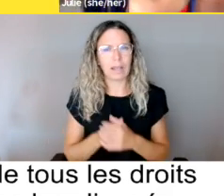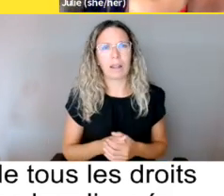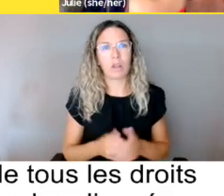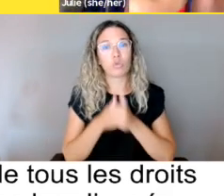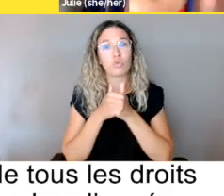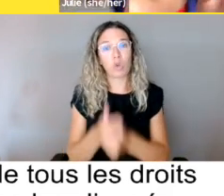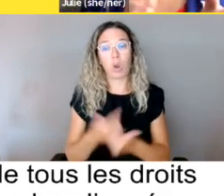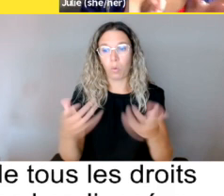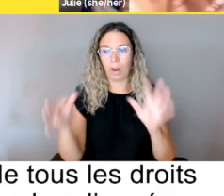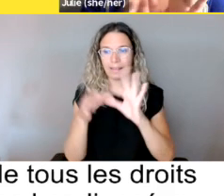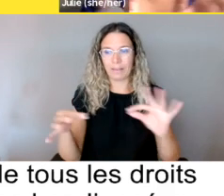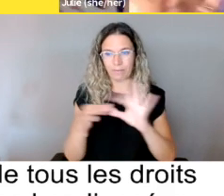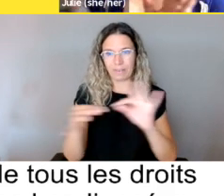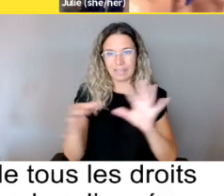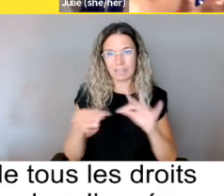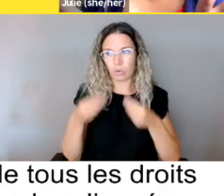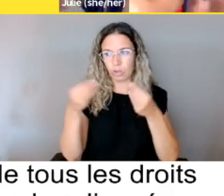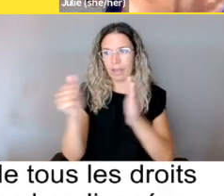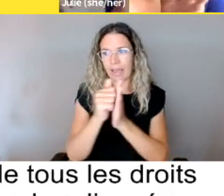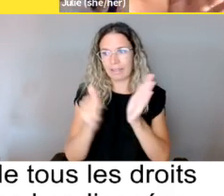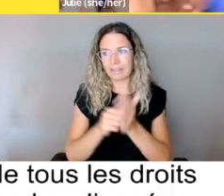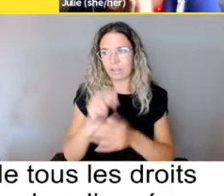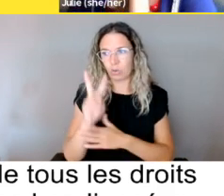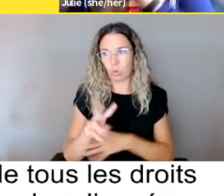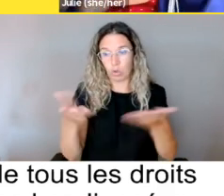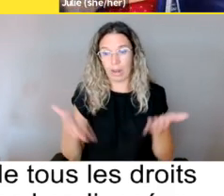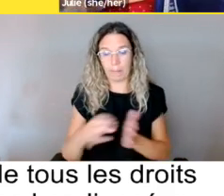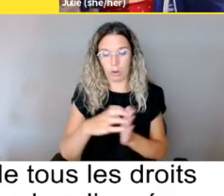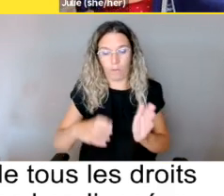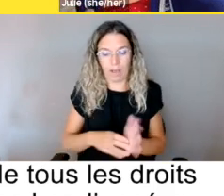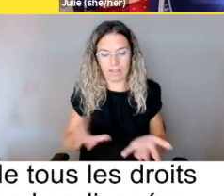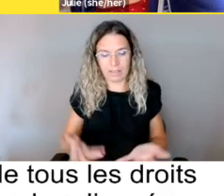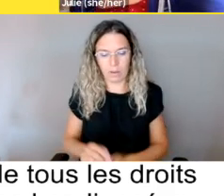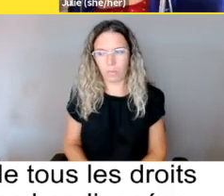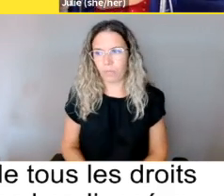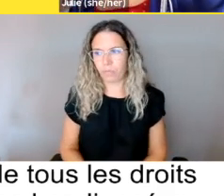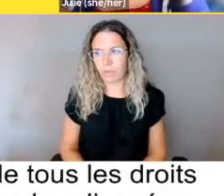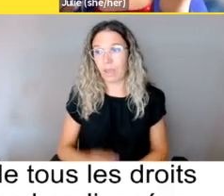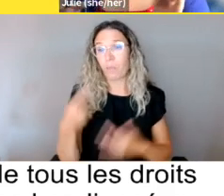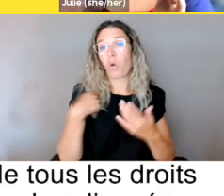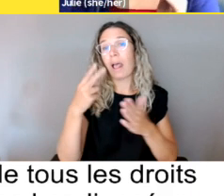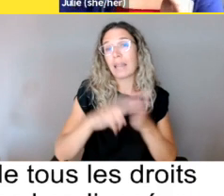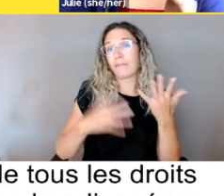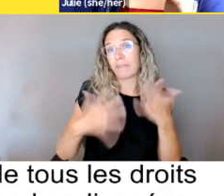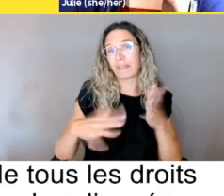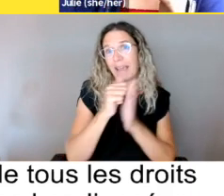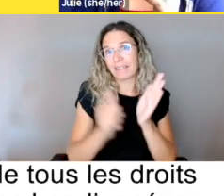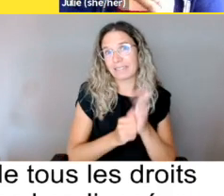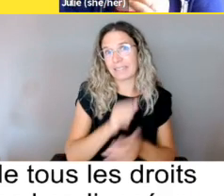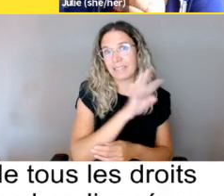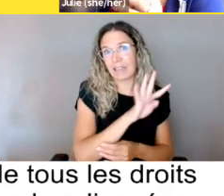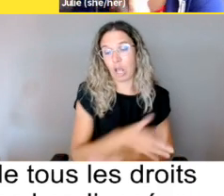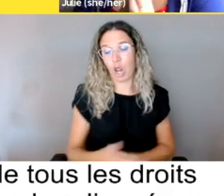selon la définition qui en est donnée à l'article 2 de la présente Convention. Donc, ça, c'est de l'article 4 que je venais de lire. À l'article